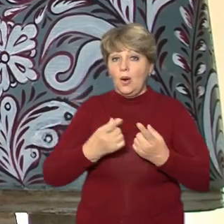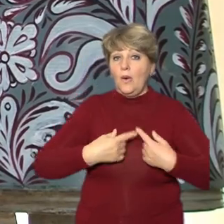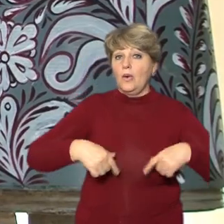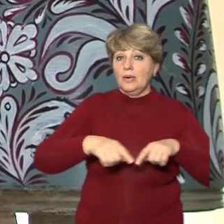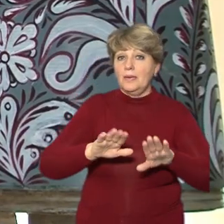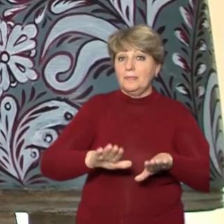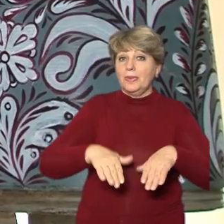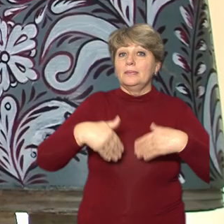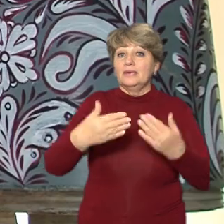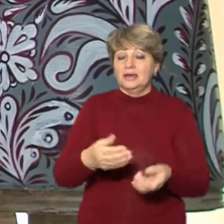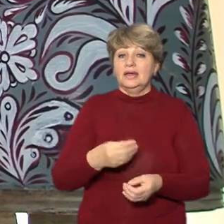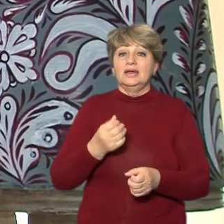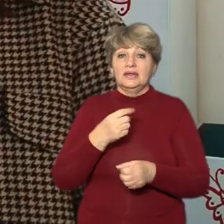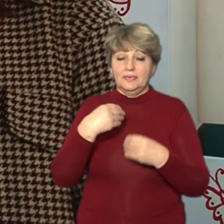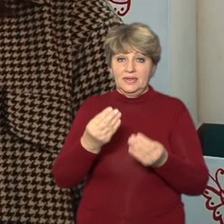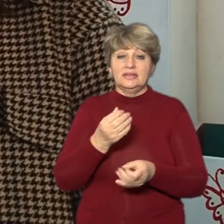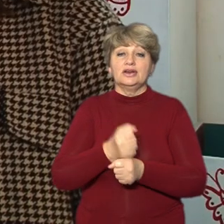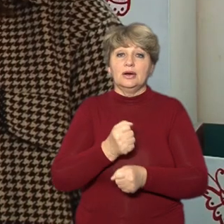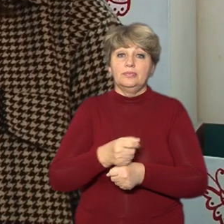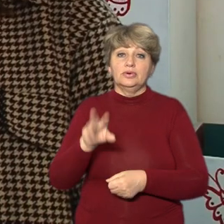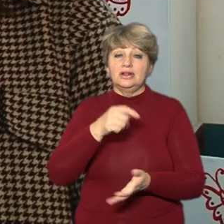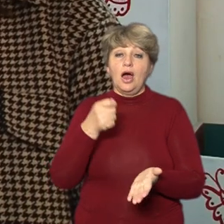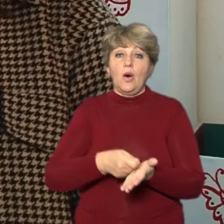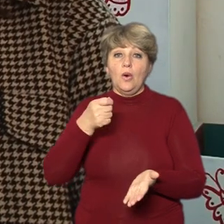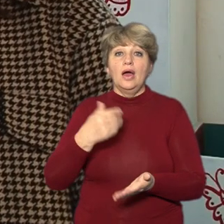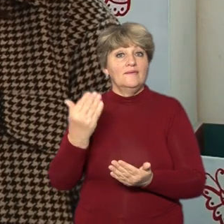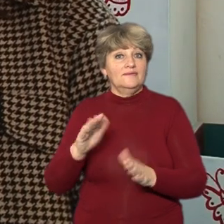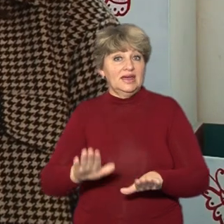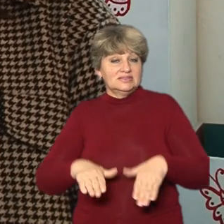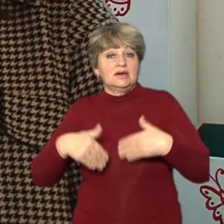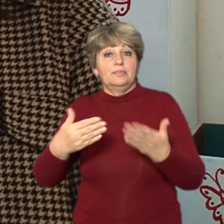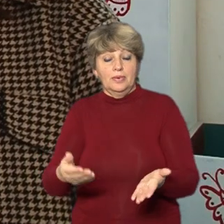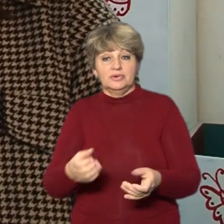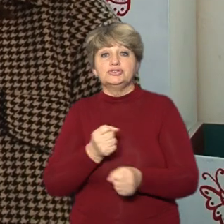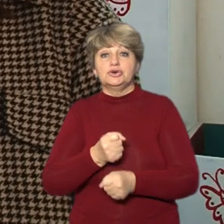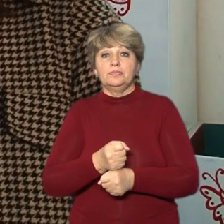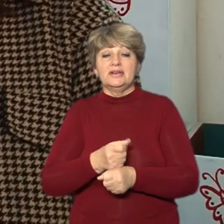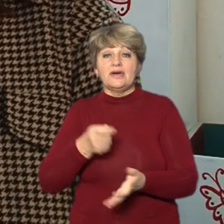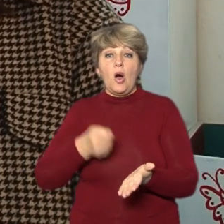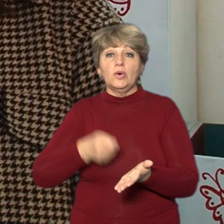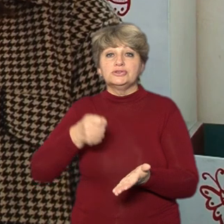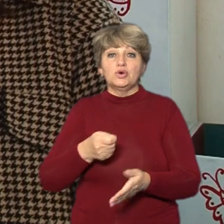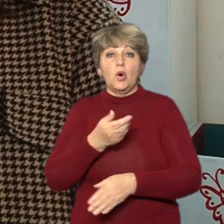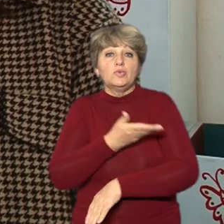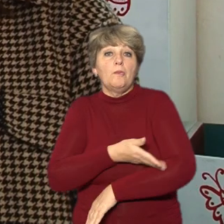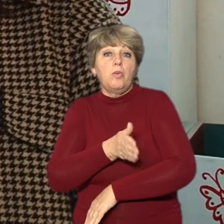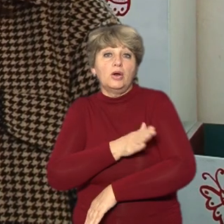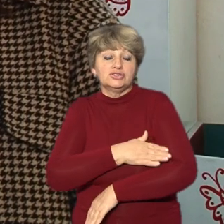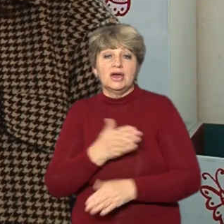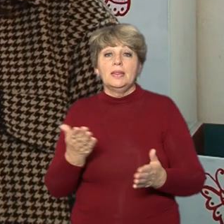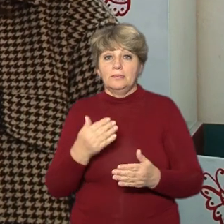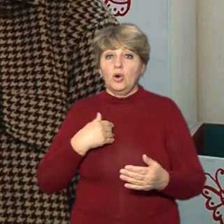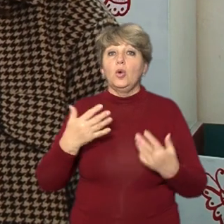запропонував надати роботи для аукціону. Він запропонував зробити аукціон у Польщі, на який ми вже